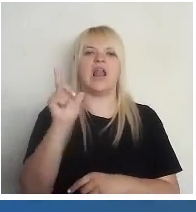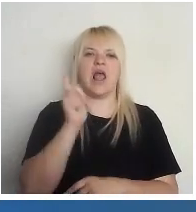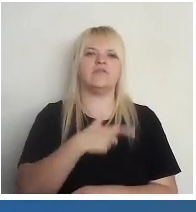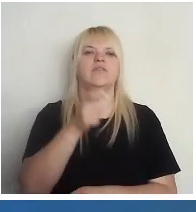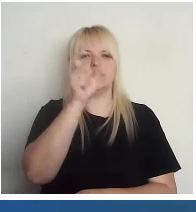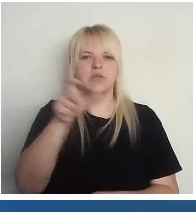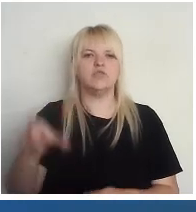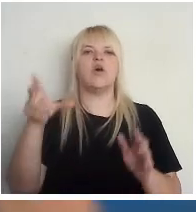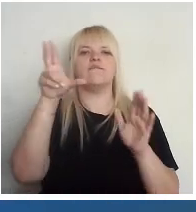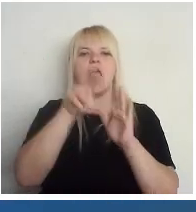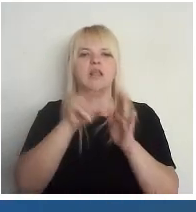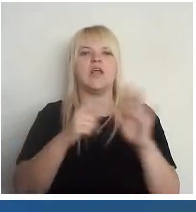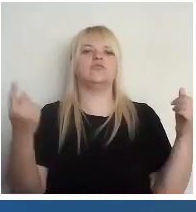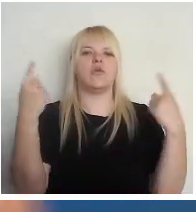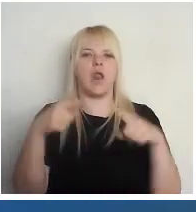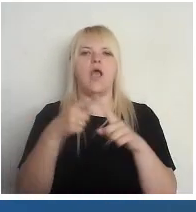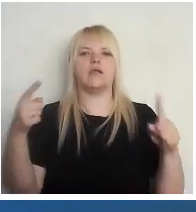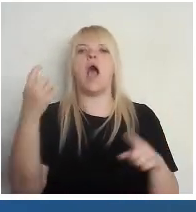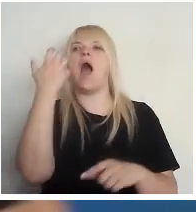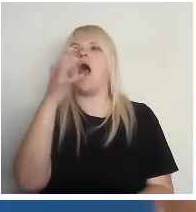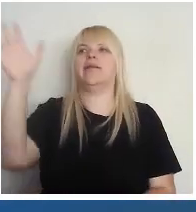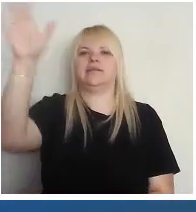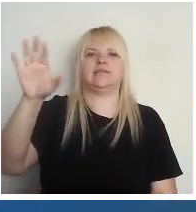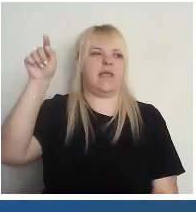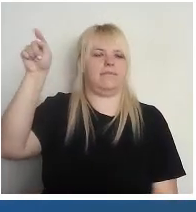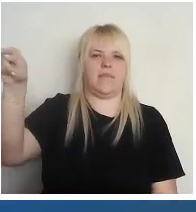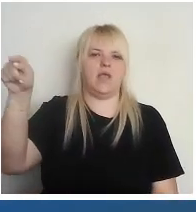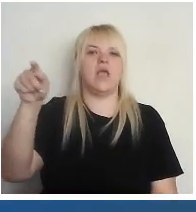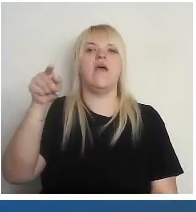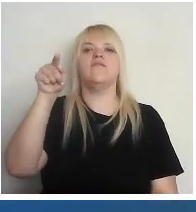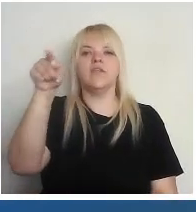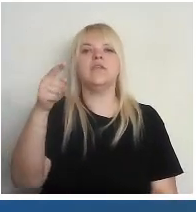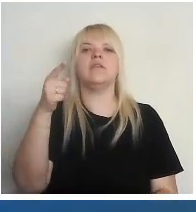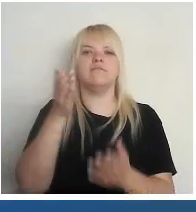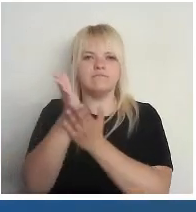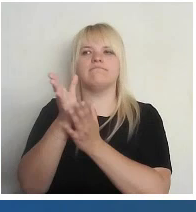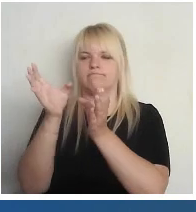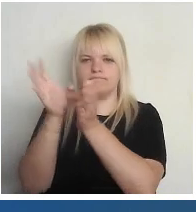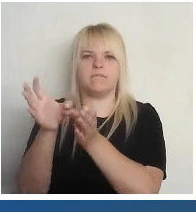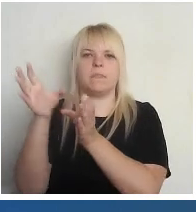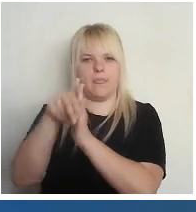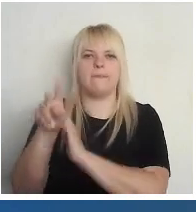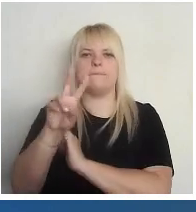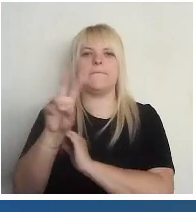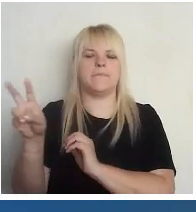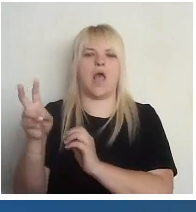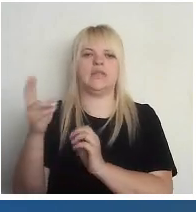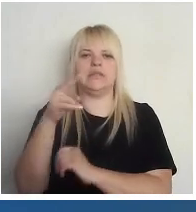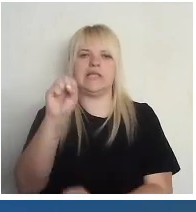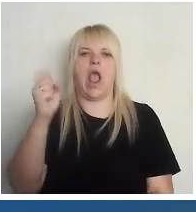vēlēšana nu laikā ir ārpus valsts, jo viņi tad ieietajā vienā kategorijā kā diesporu.